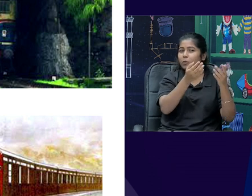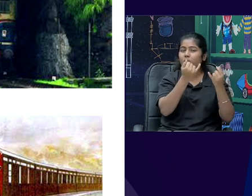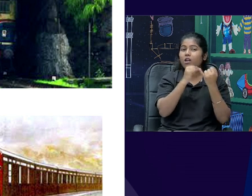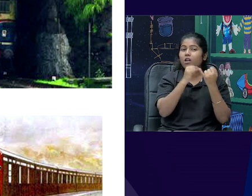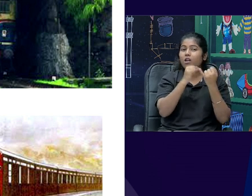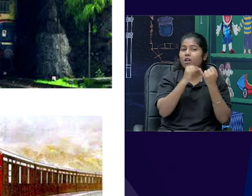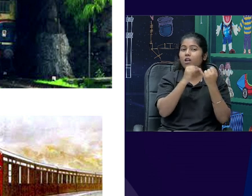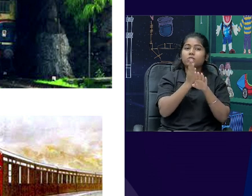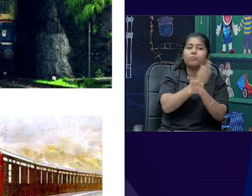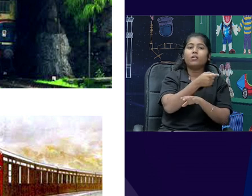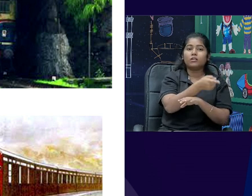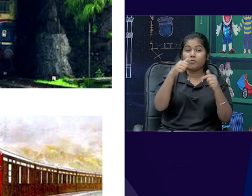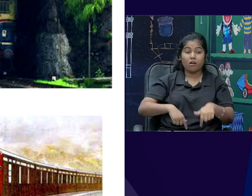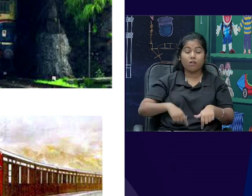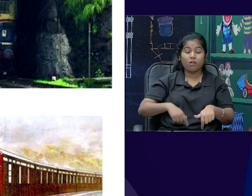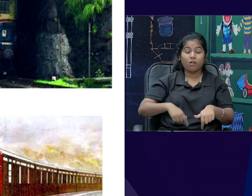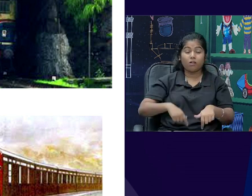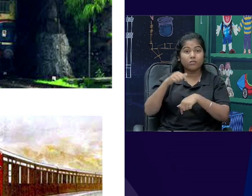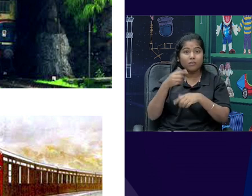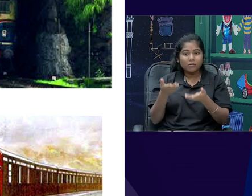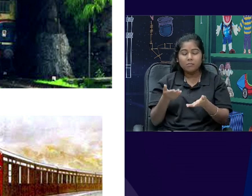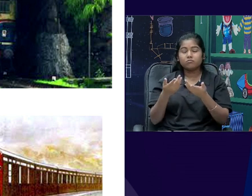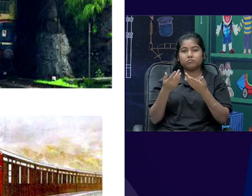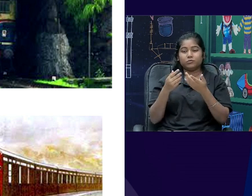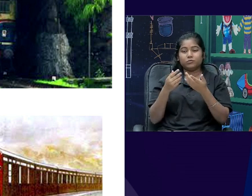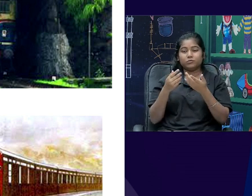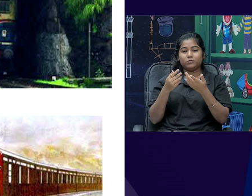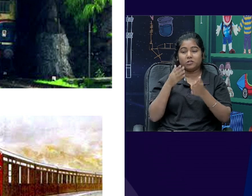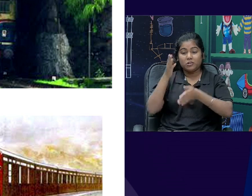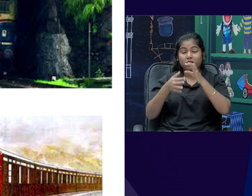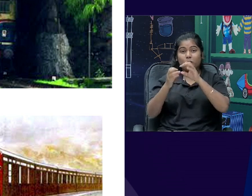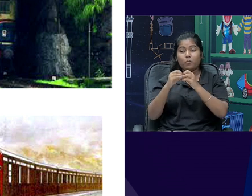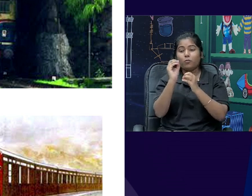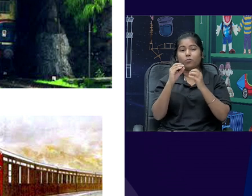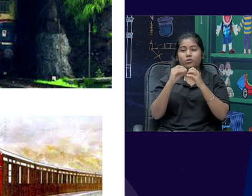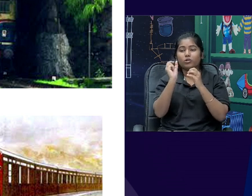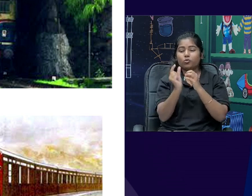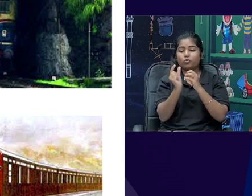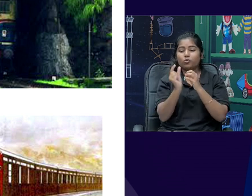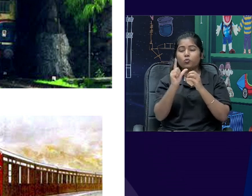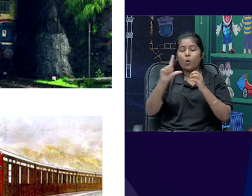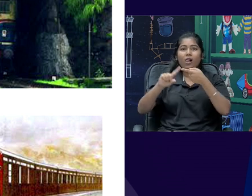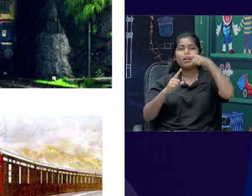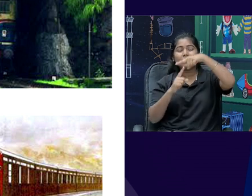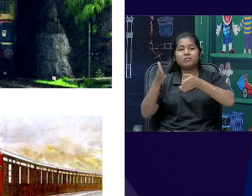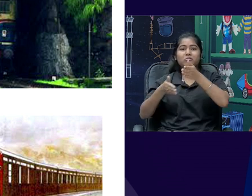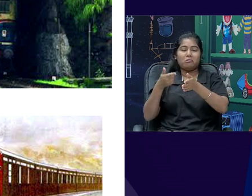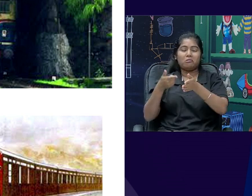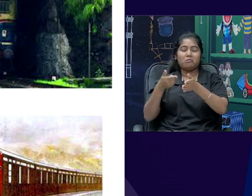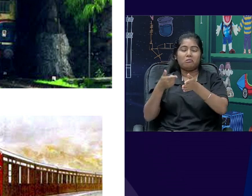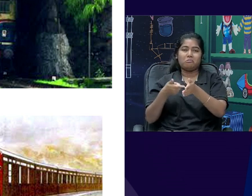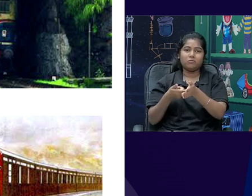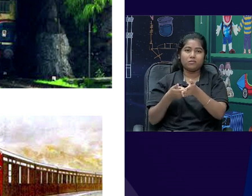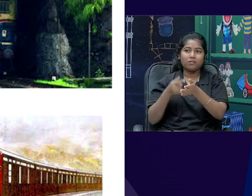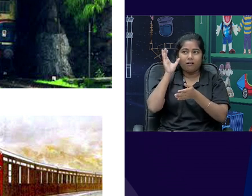हम हमारे ही country में bullet train की बात कर रहे हैं, बिल्कुल, और बहुत अपना साकार भी होने वाला है, bullet train जो है, जपान का